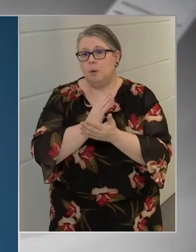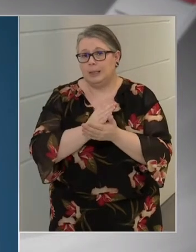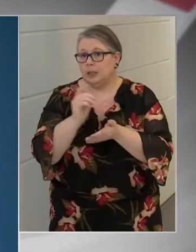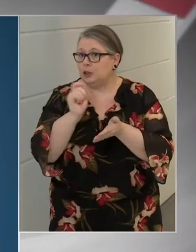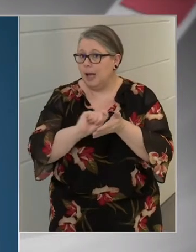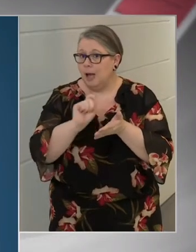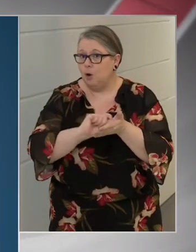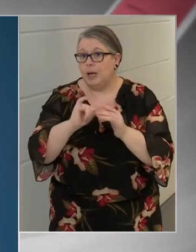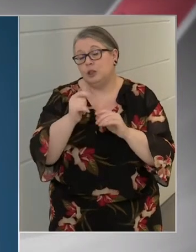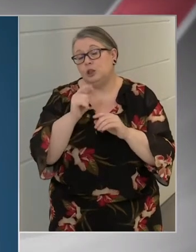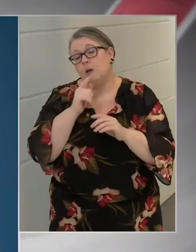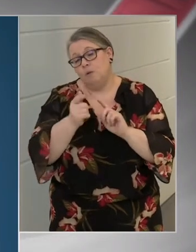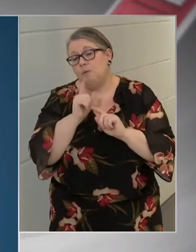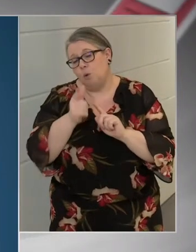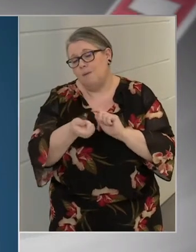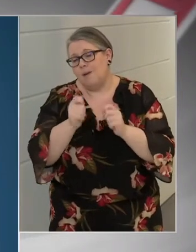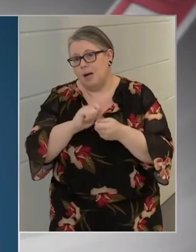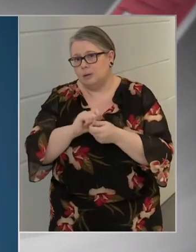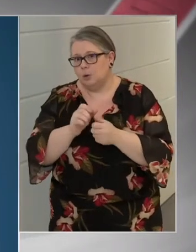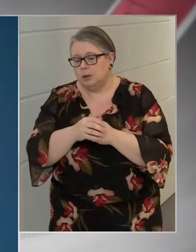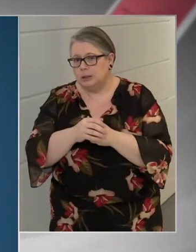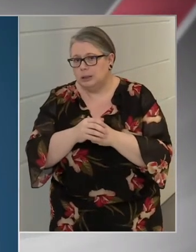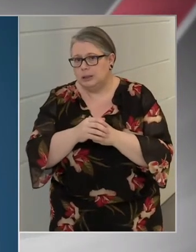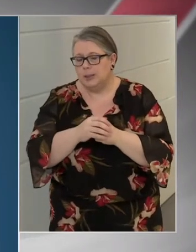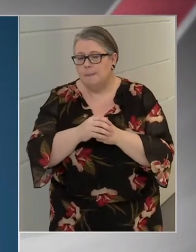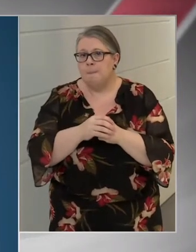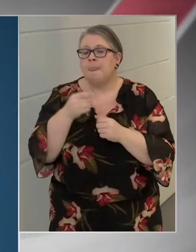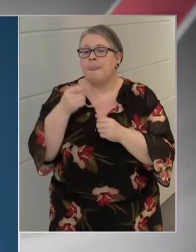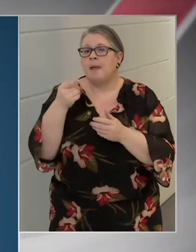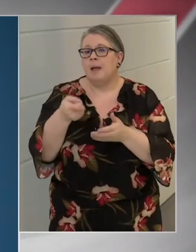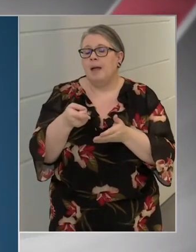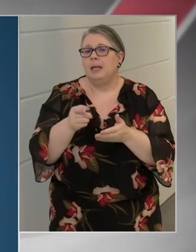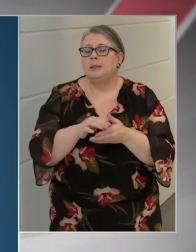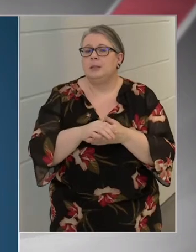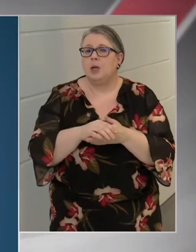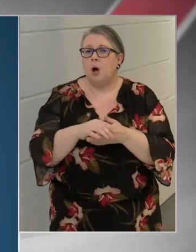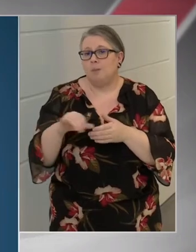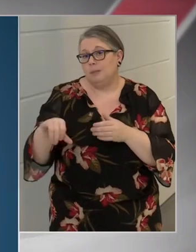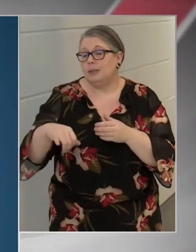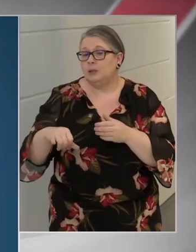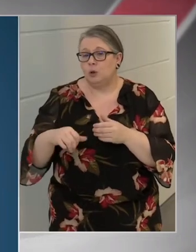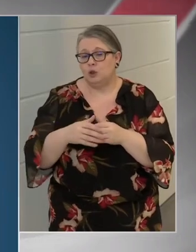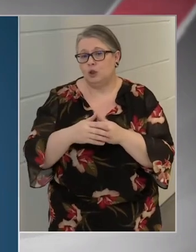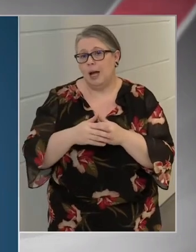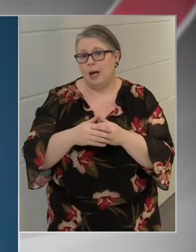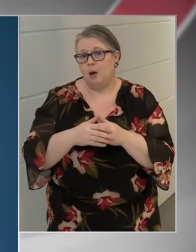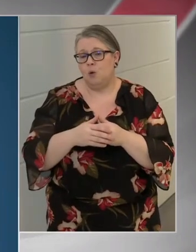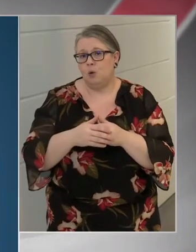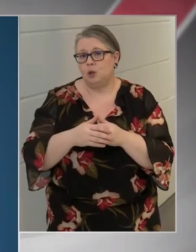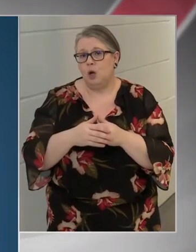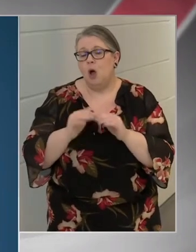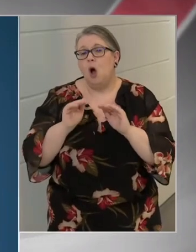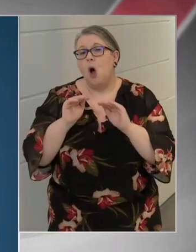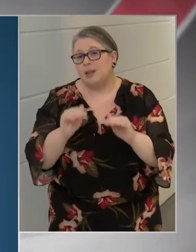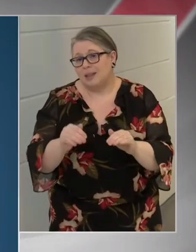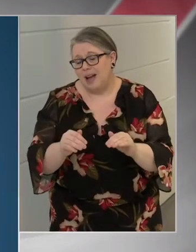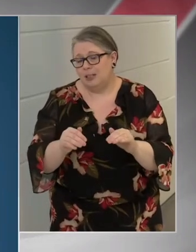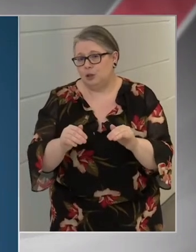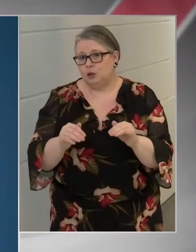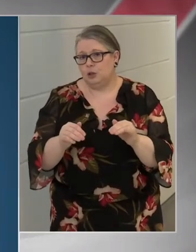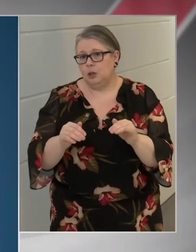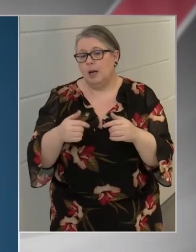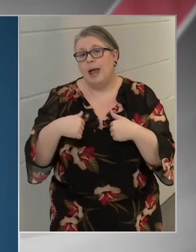előirat is változhat. Ezt a biztonságosságot, hatásosságot